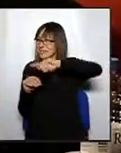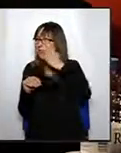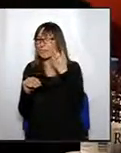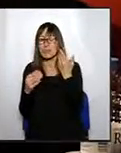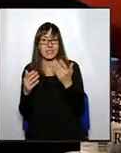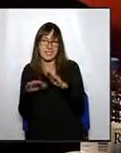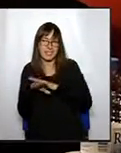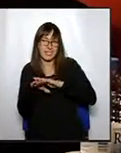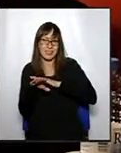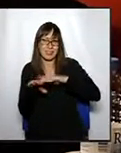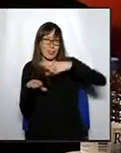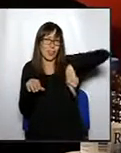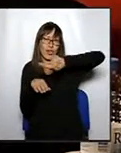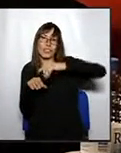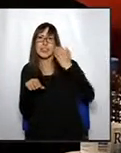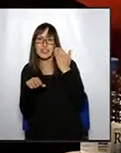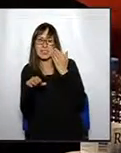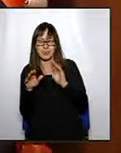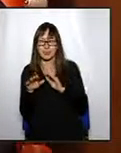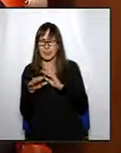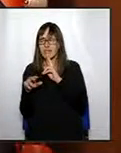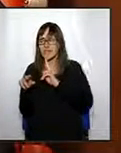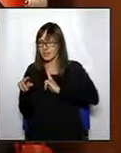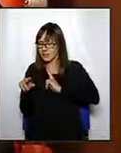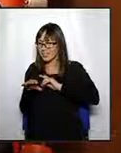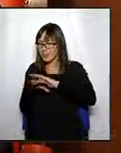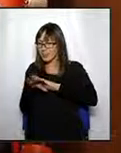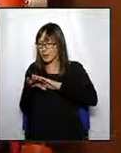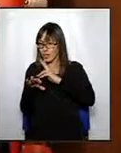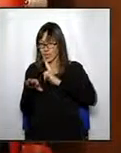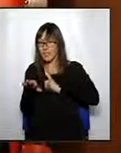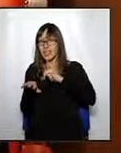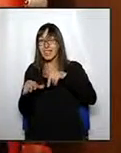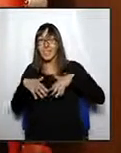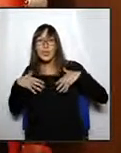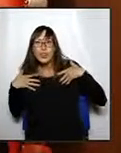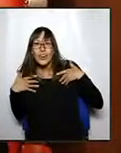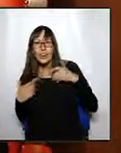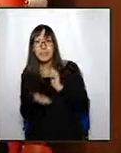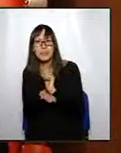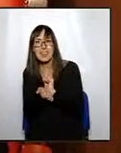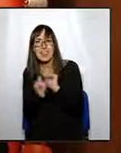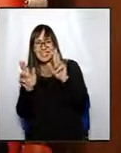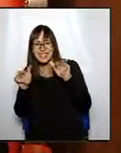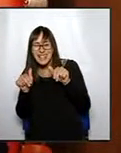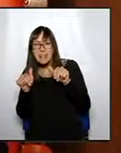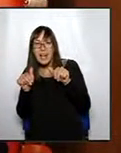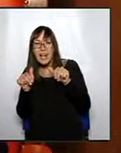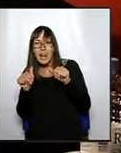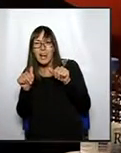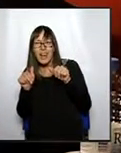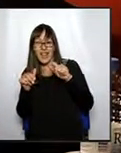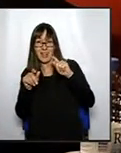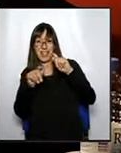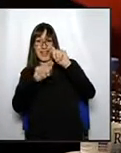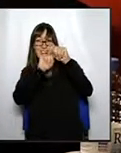no sé especialment em diu que vostè té esperança i il·lusió per portar una fira porno a Vic em